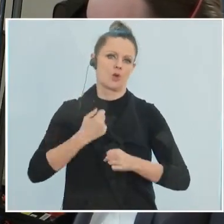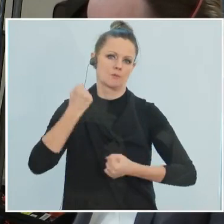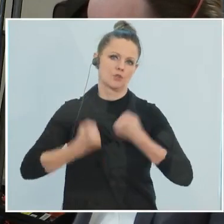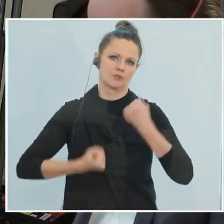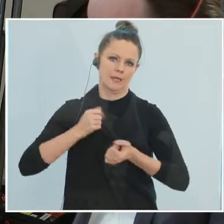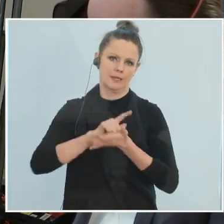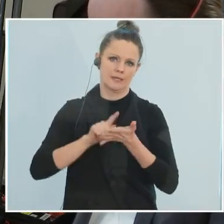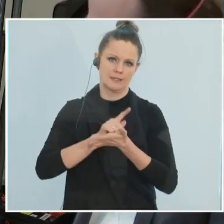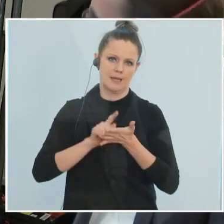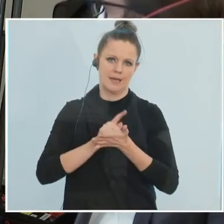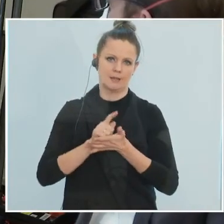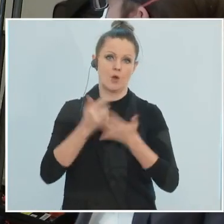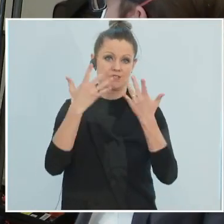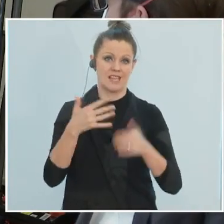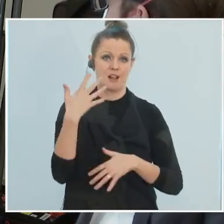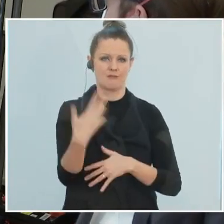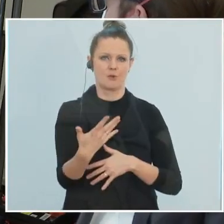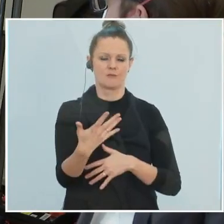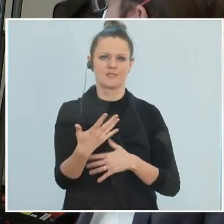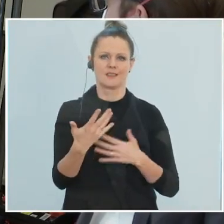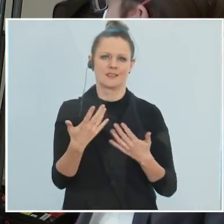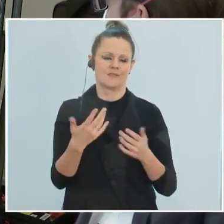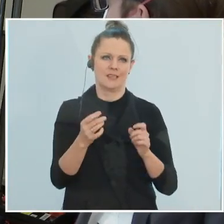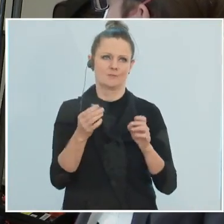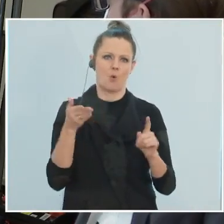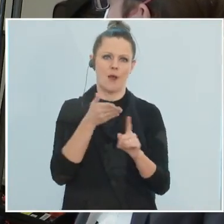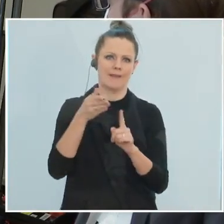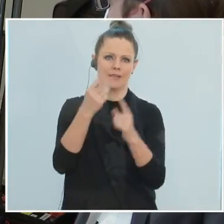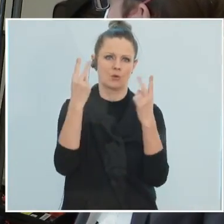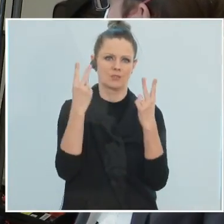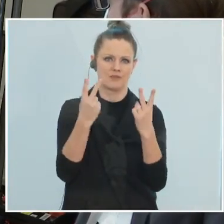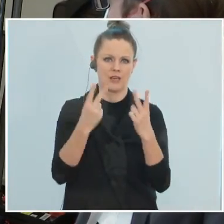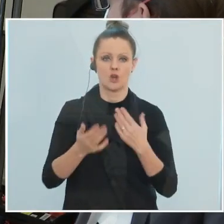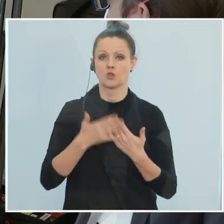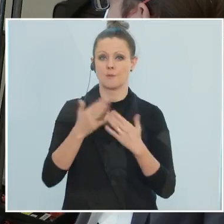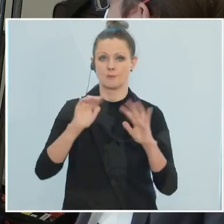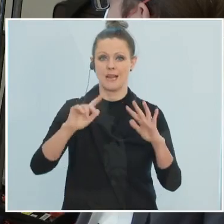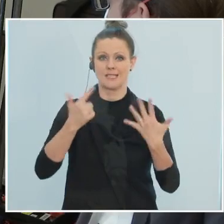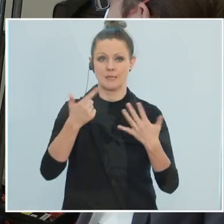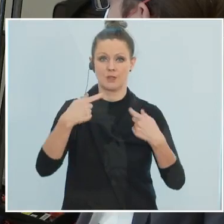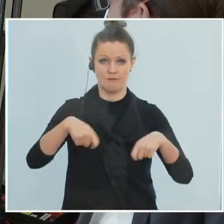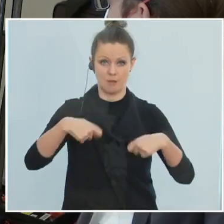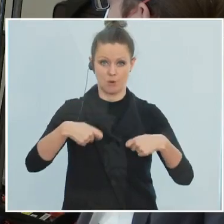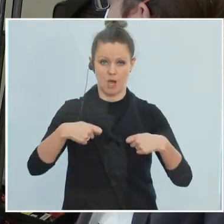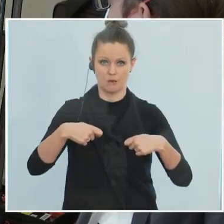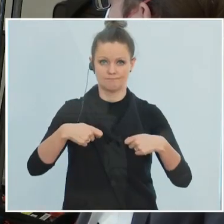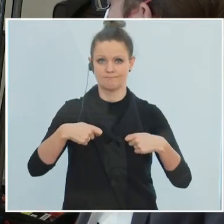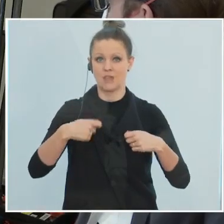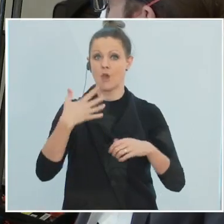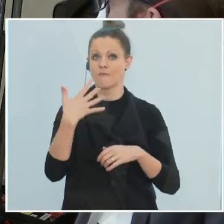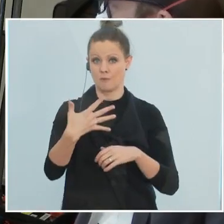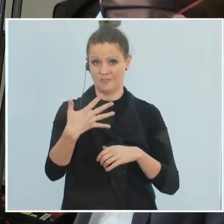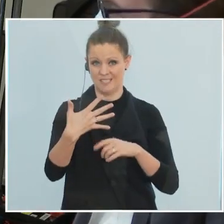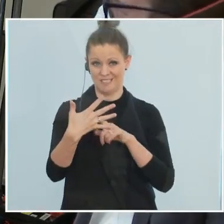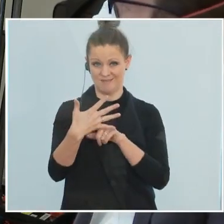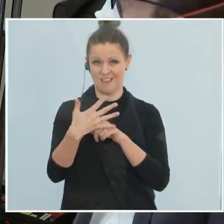Und die Zahl 50 ist ja jetzt auch nur ein Orientierungswert. Was ist, wenn wir am 7. Februar jetzt nicht knapp bei diesen 50